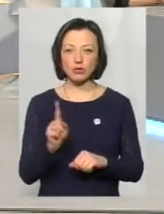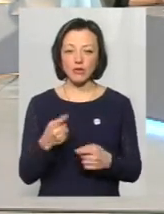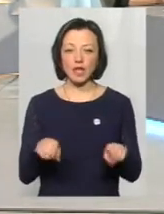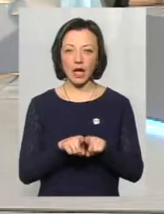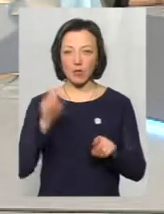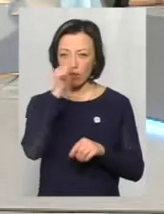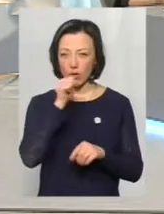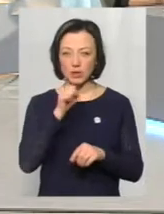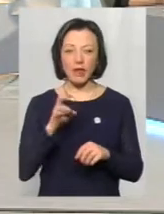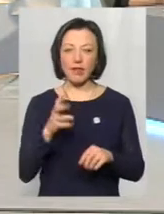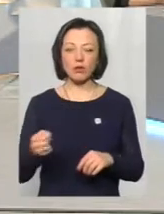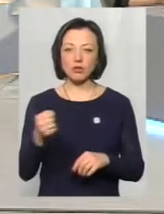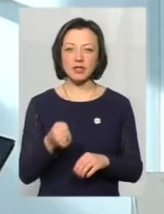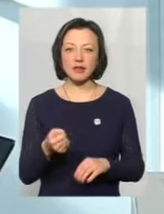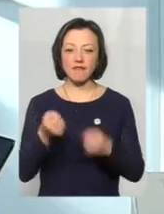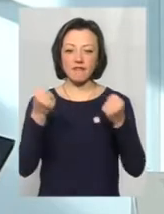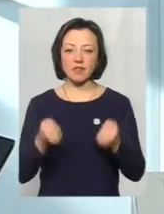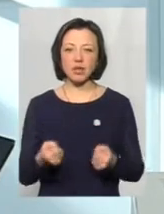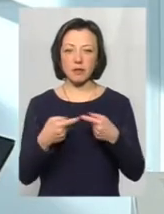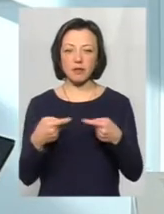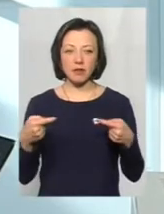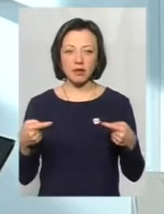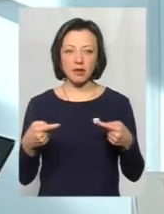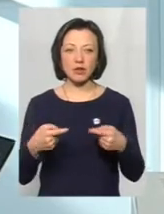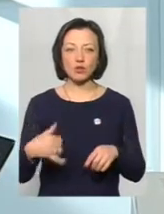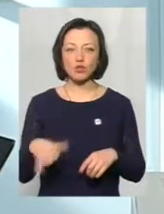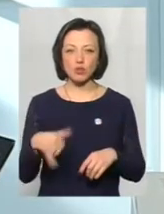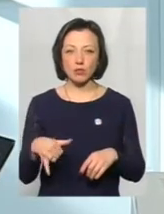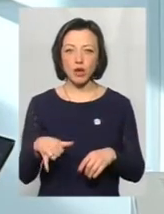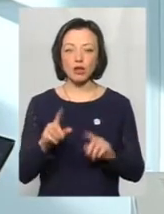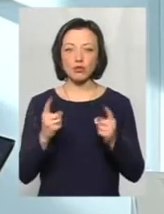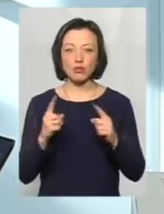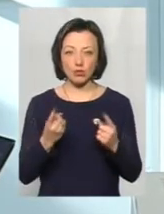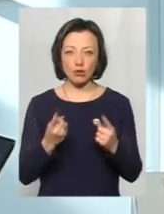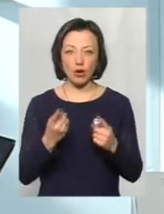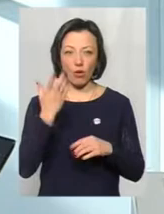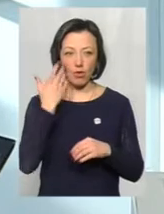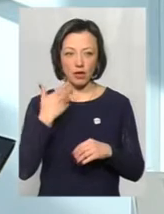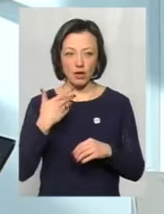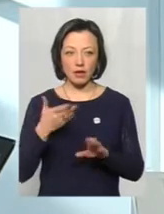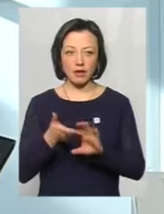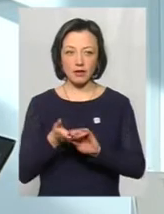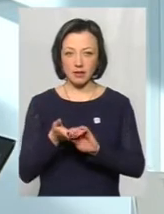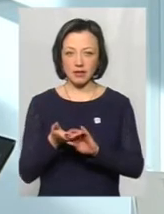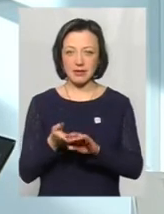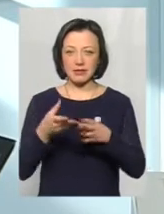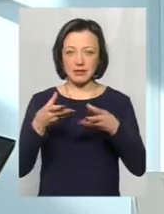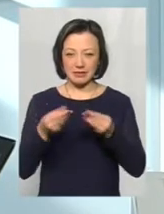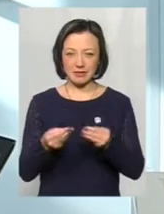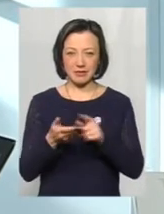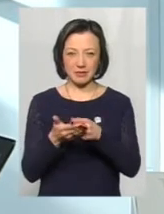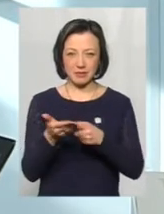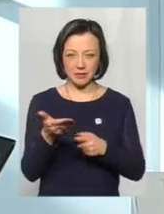такі морози не носити важких предметів. Тобто важких сумок. Тому що, коли перетискаються,